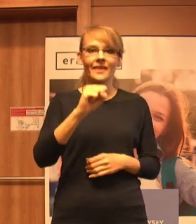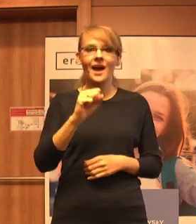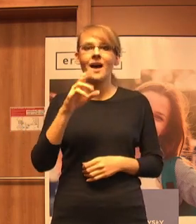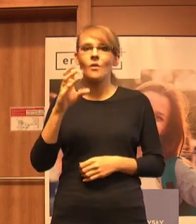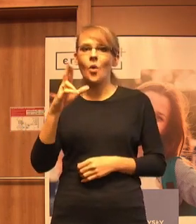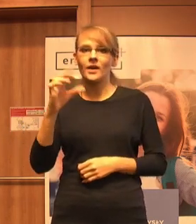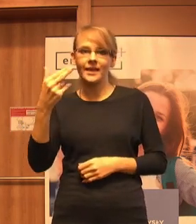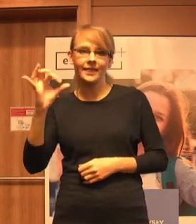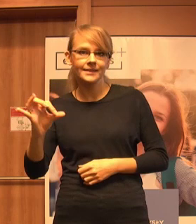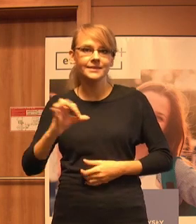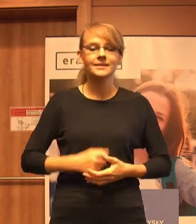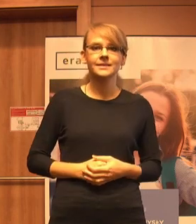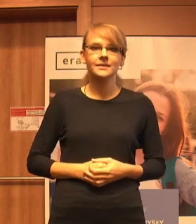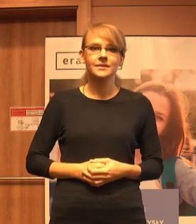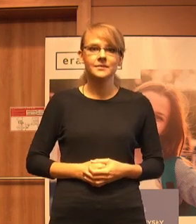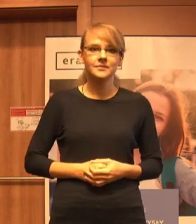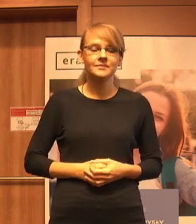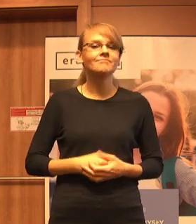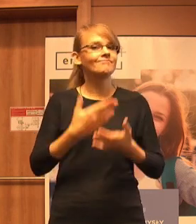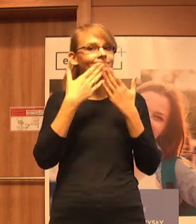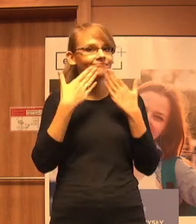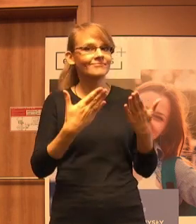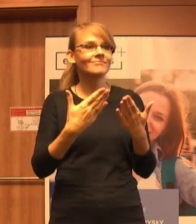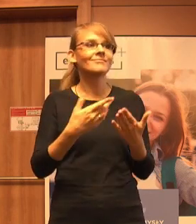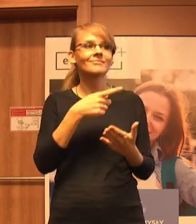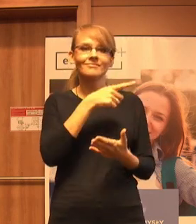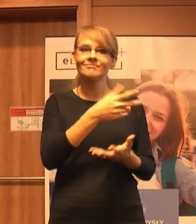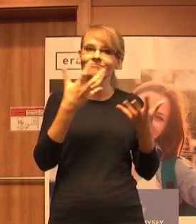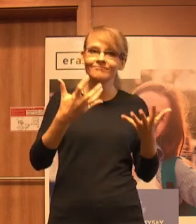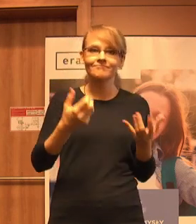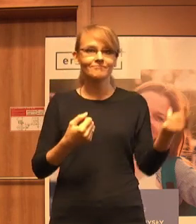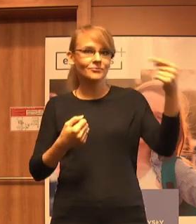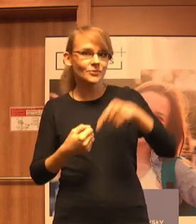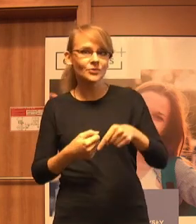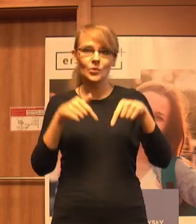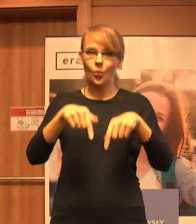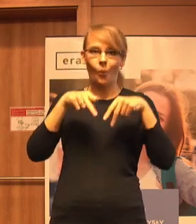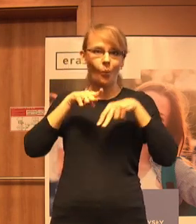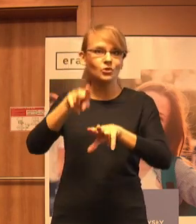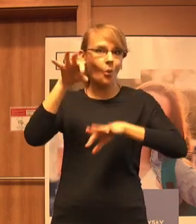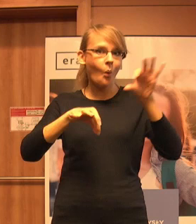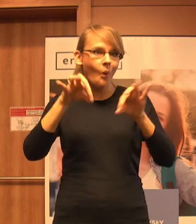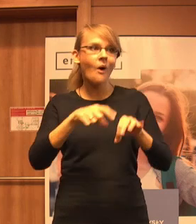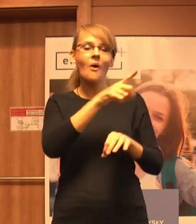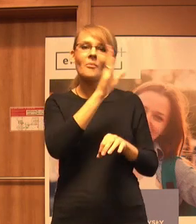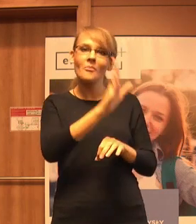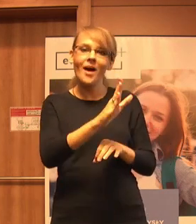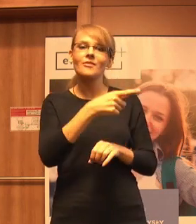Doneli za to, że zechciały uczestniczyć i będą tutaj wprowadzać nas